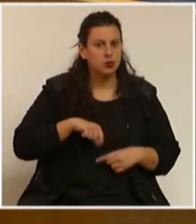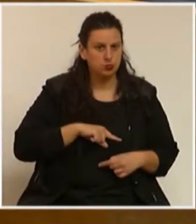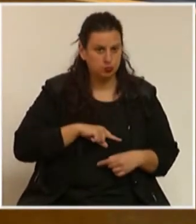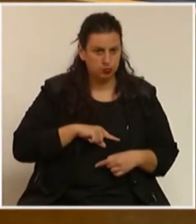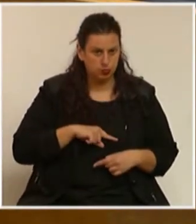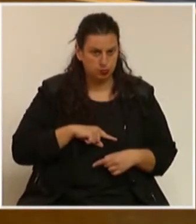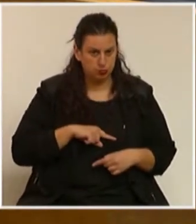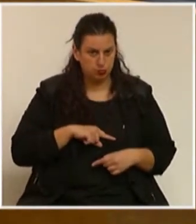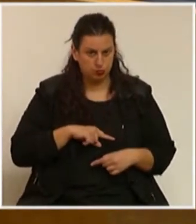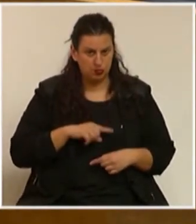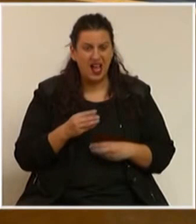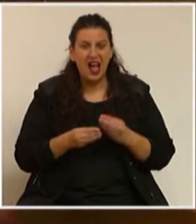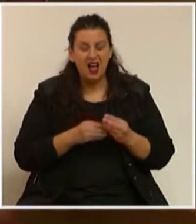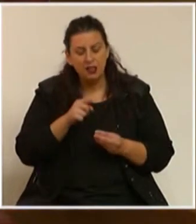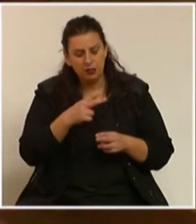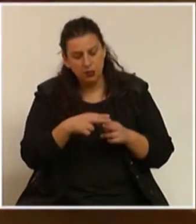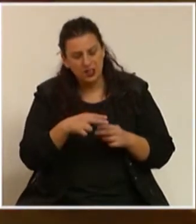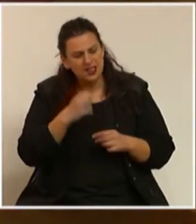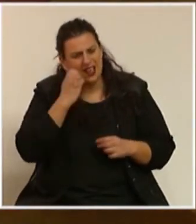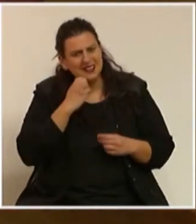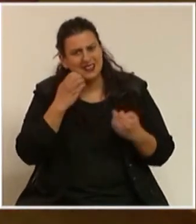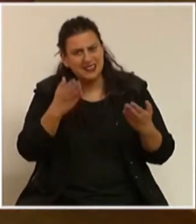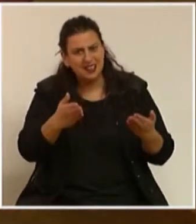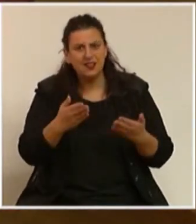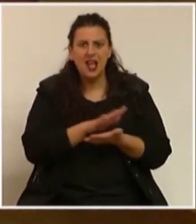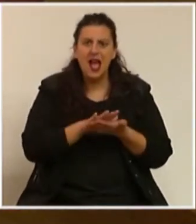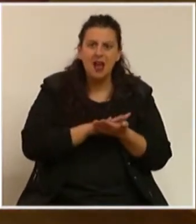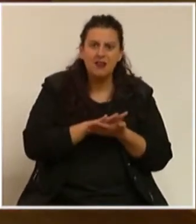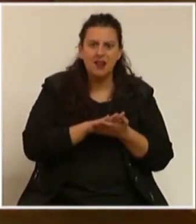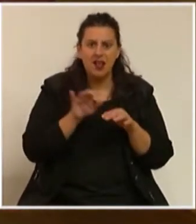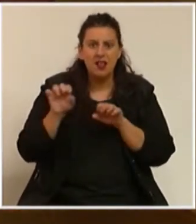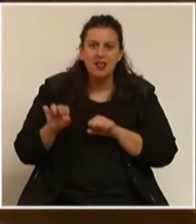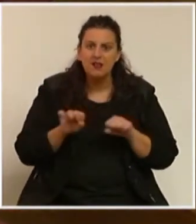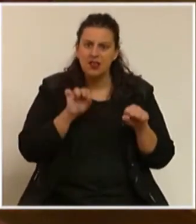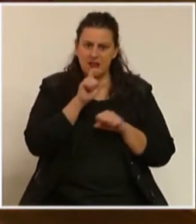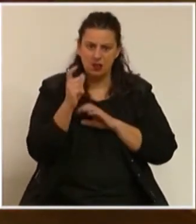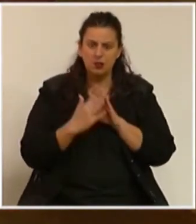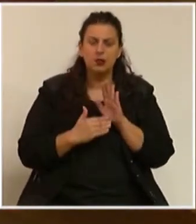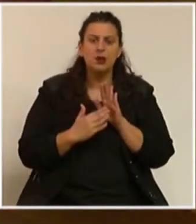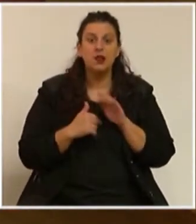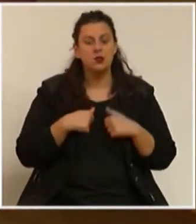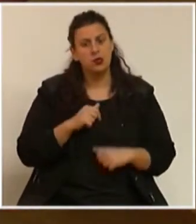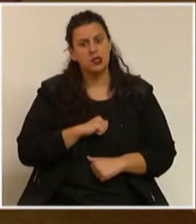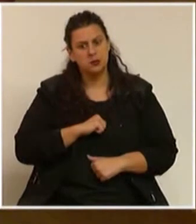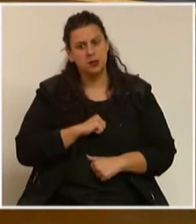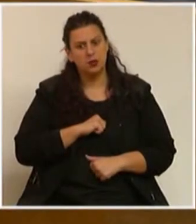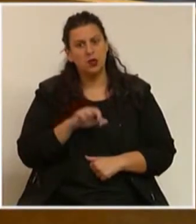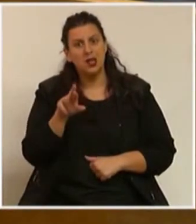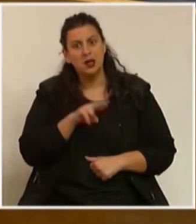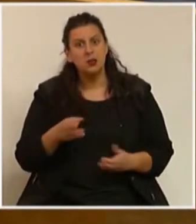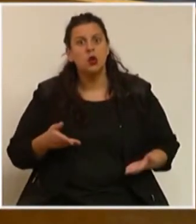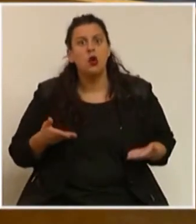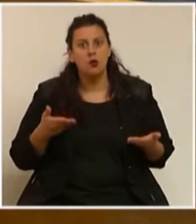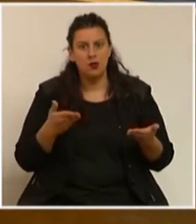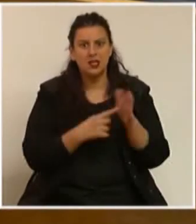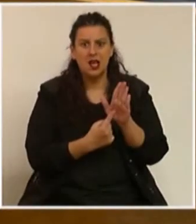Haga política. Atreva-se. Hable. Defenda la comunitat valenciana. Aquí l'espero. Les reitero mi oferta